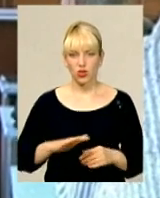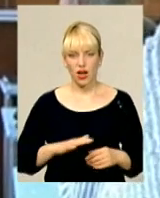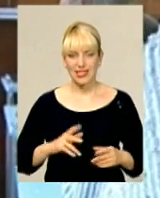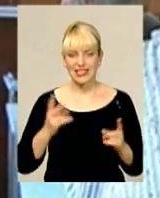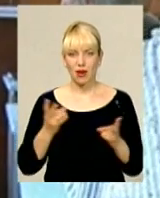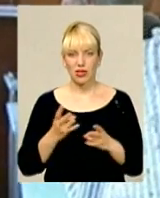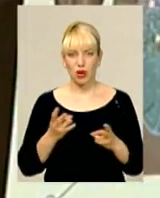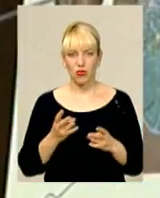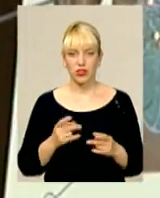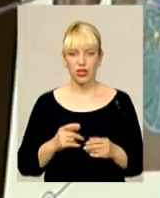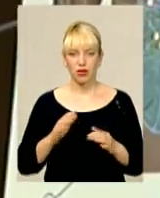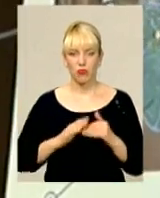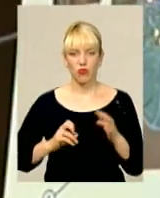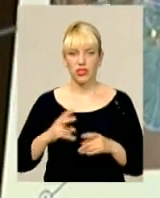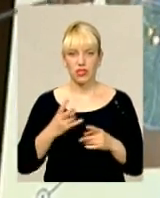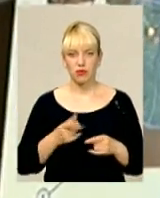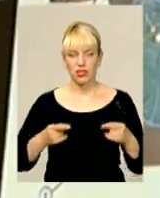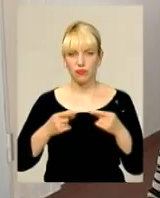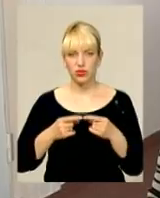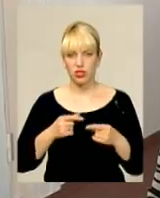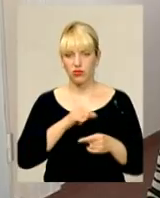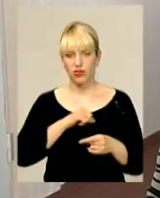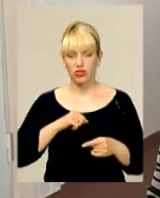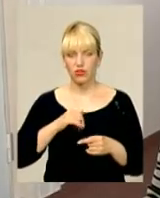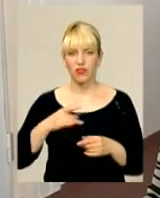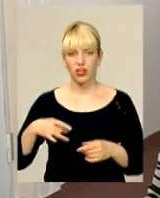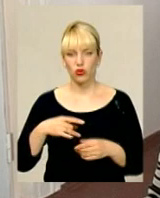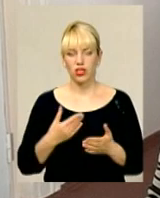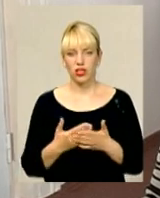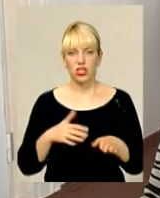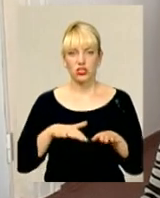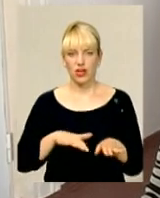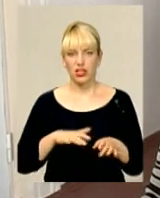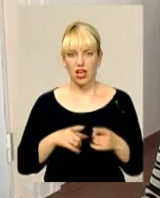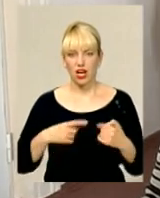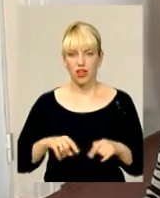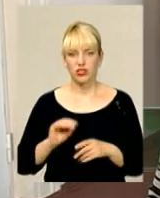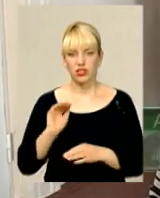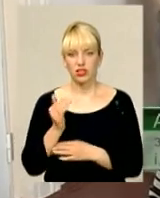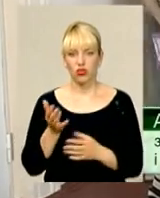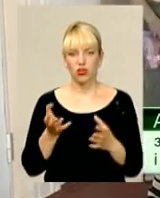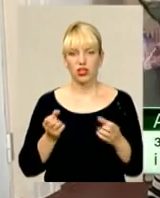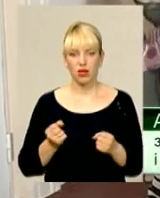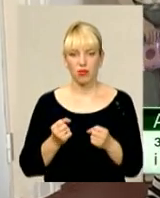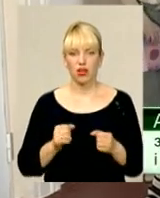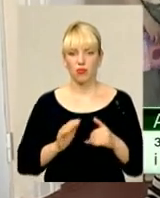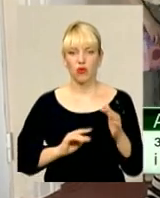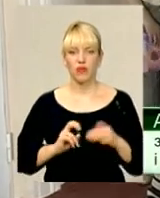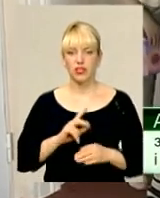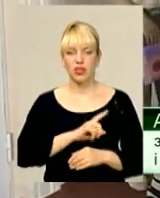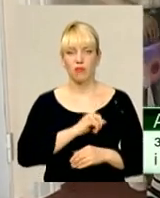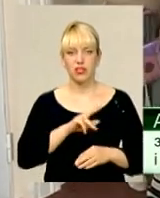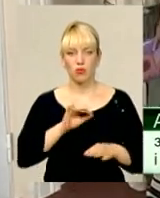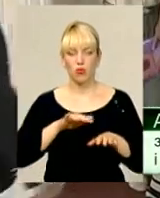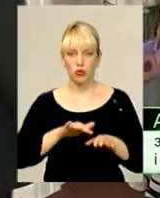професій. Їх мають самостійно визначити у регіонах. До прикладу, для швейної галузі. Тобто, дитина отримала професію майстра